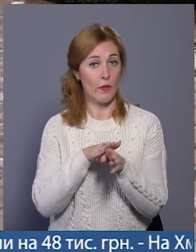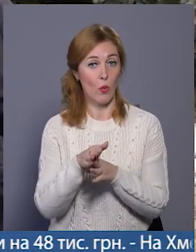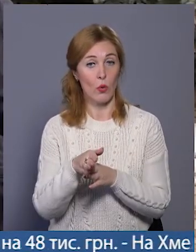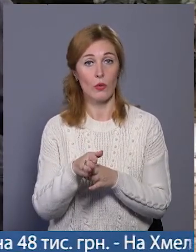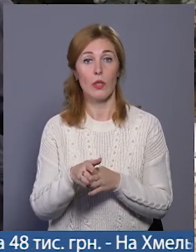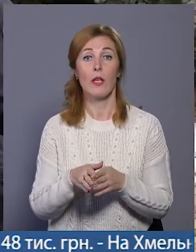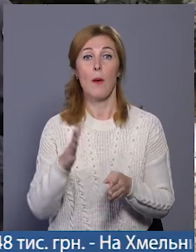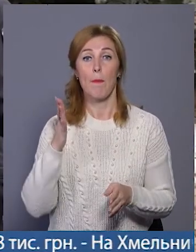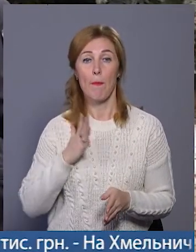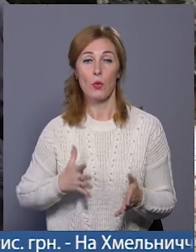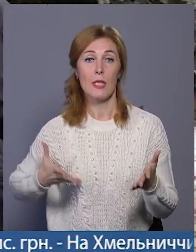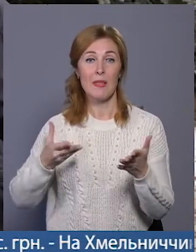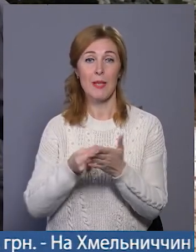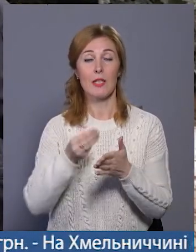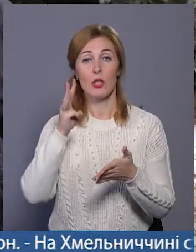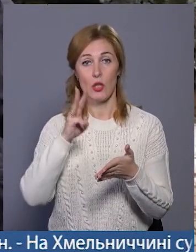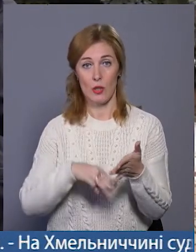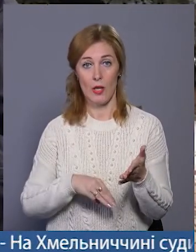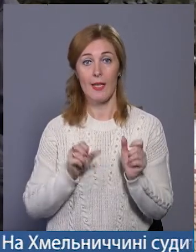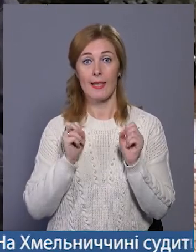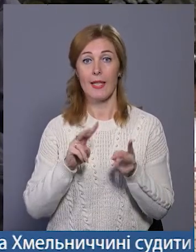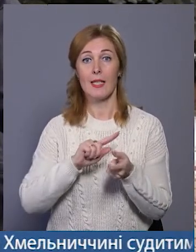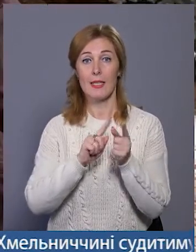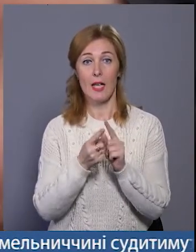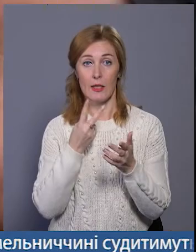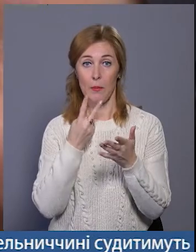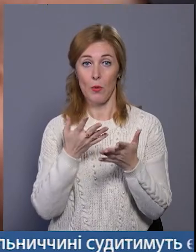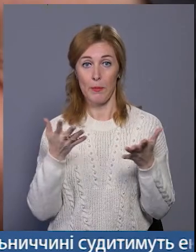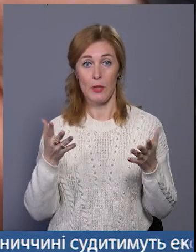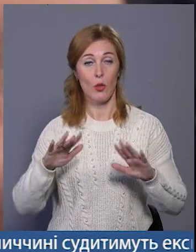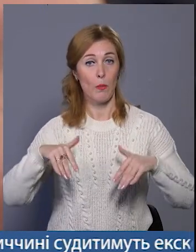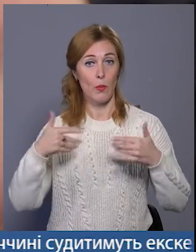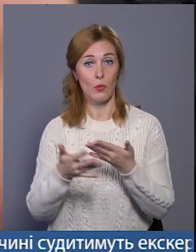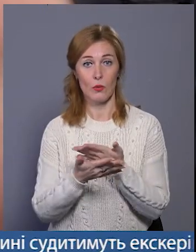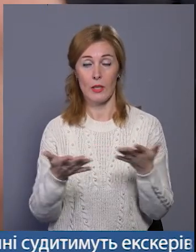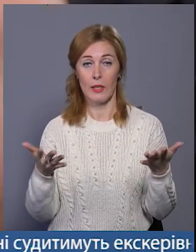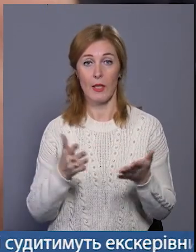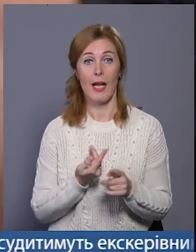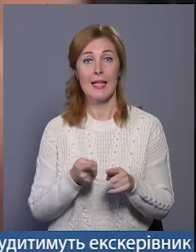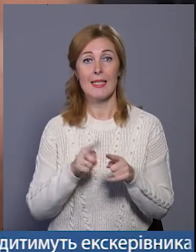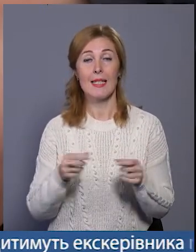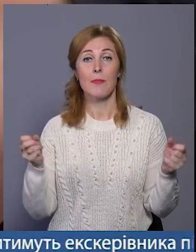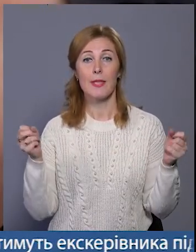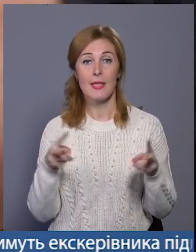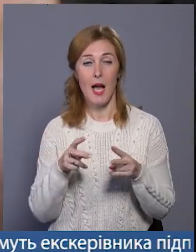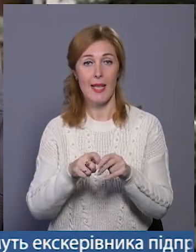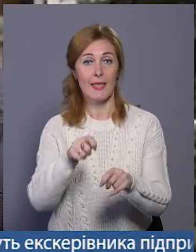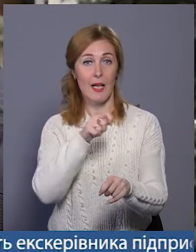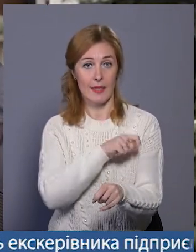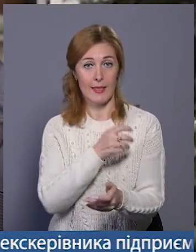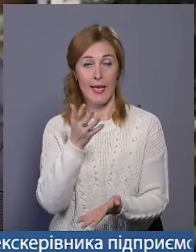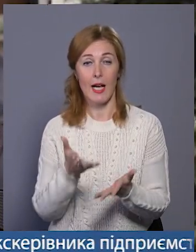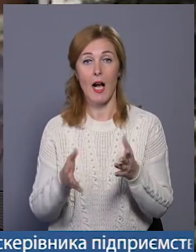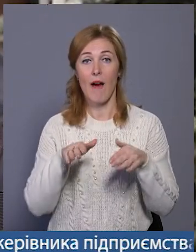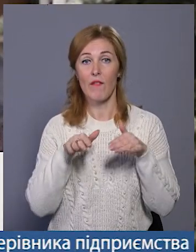сплатити штраф. Способів, як стати помітними у темряві, пішоходам пропонують кілька. Це спеціальна тканина, яка вшивається в